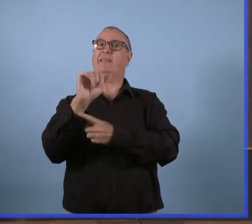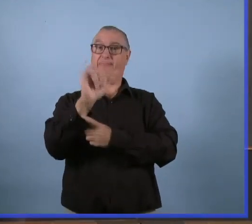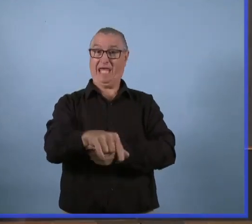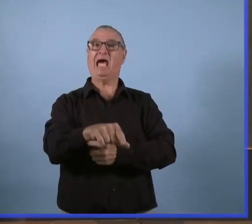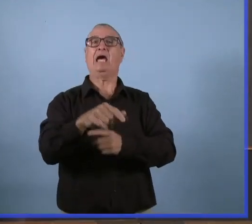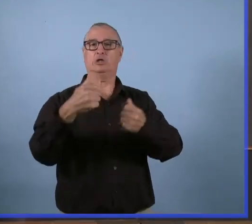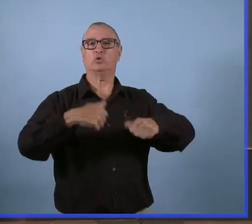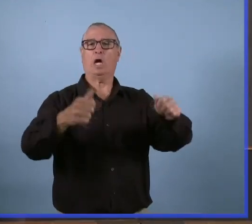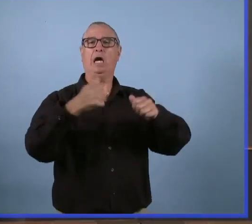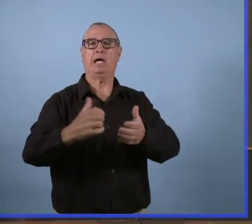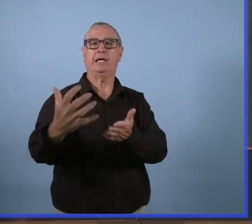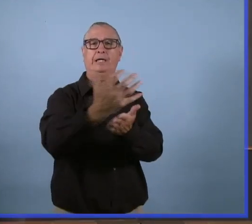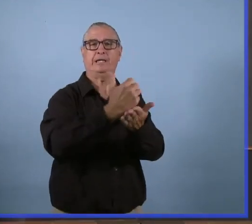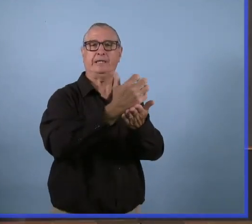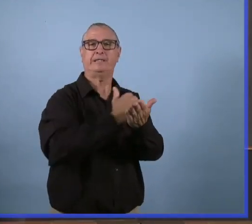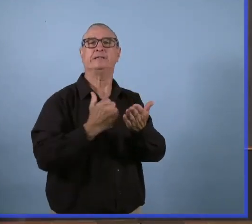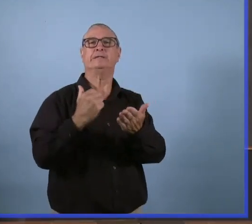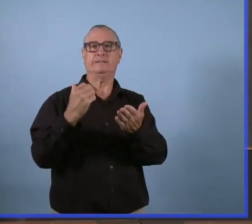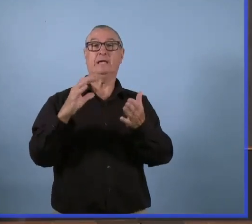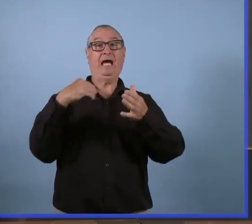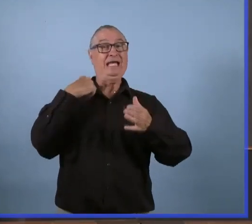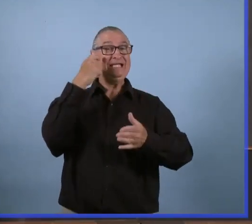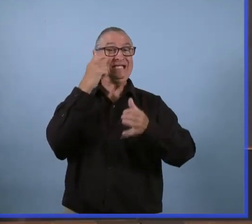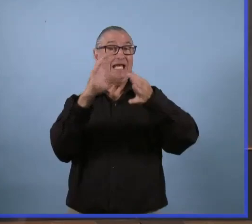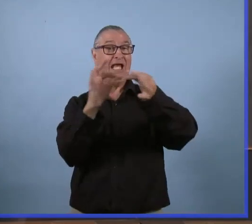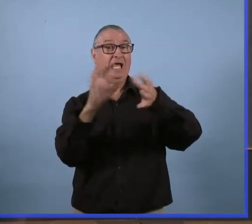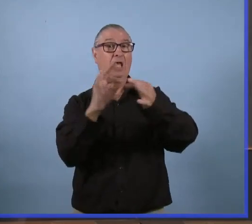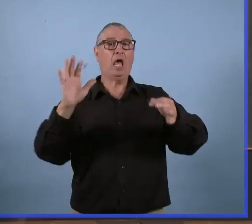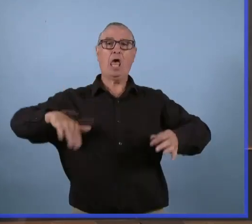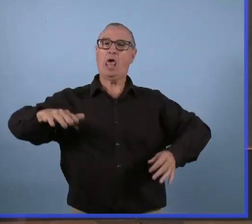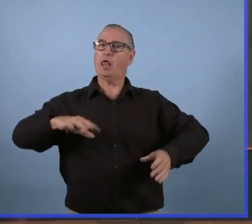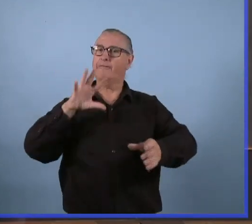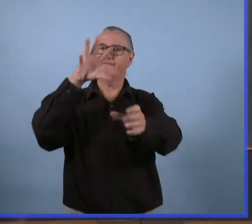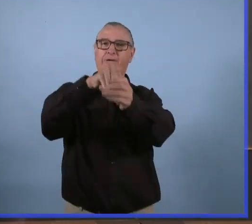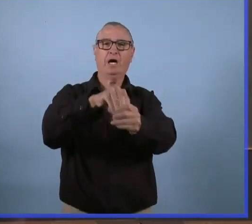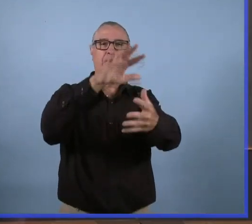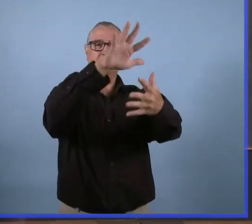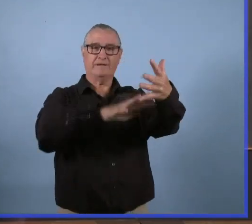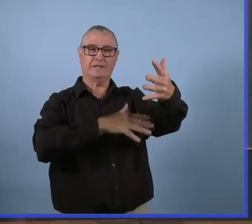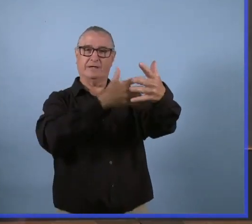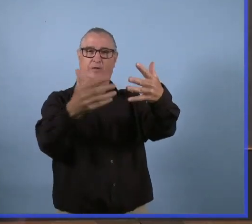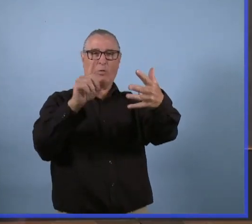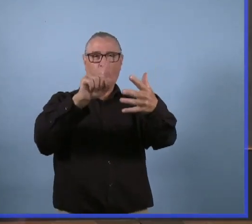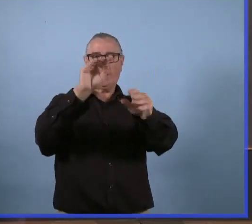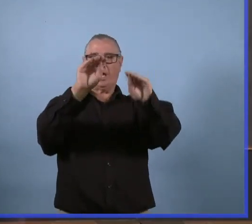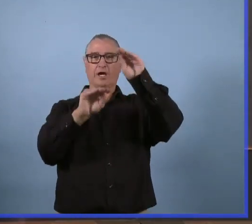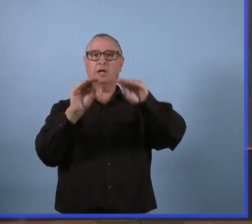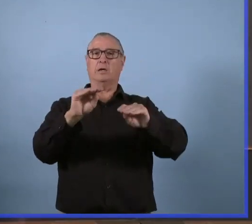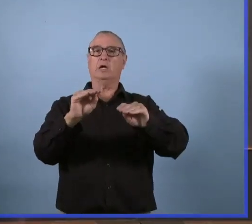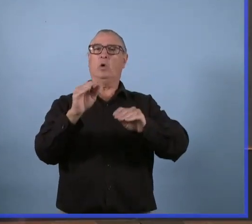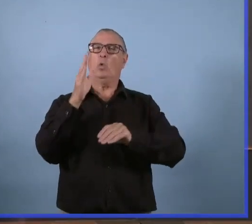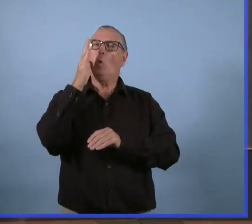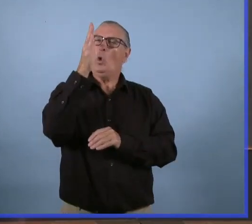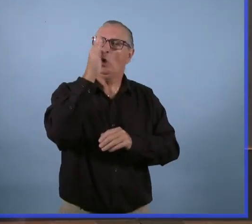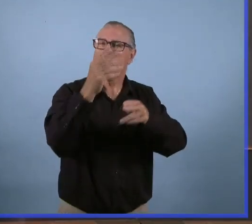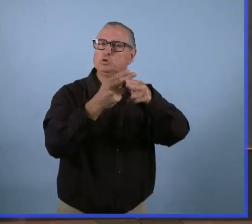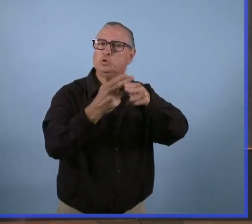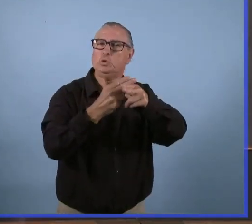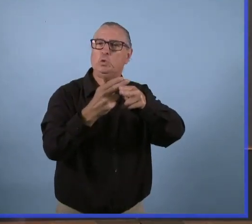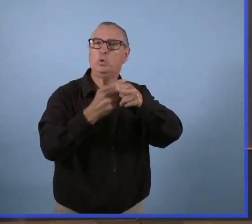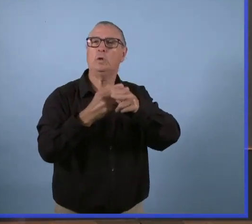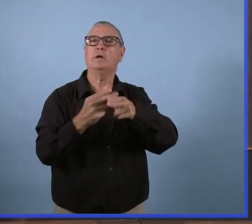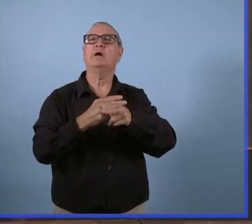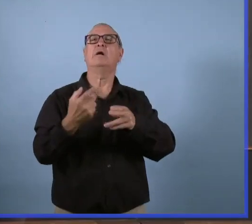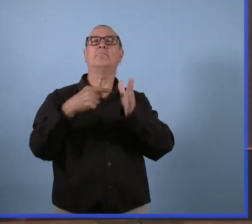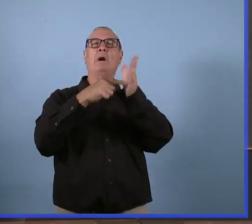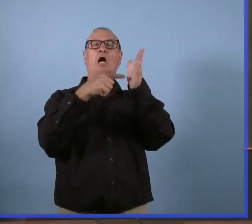Ça n'a pas été intégré au modèle. Le travail est en train d'être fait. Une fois que cela sera fait, on aura des renseignements de modèle.